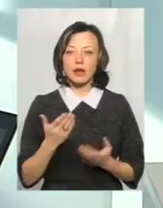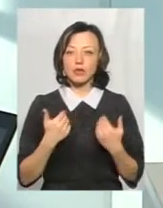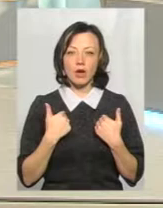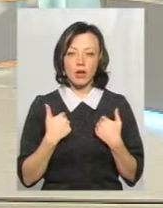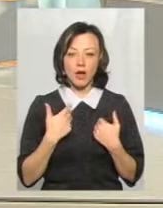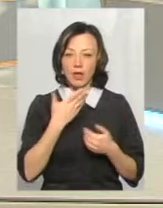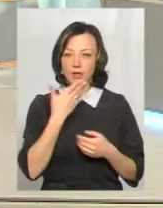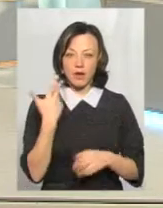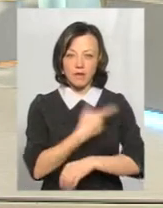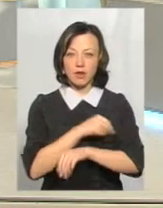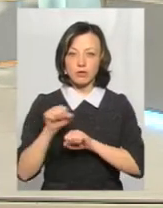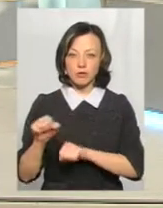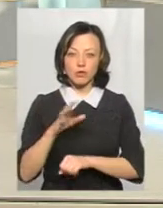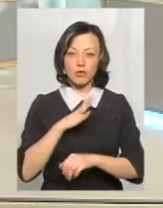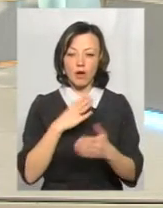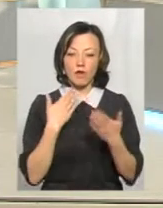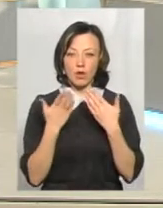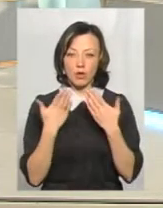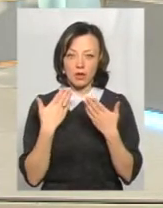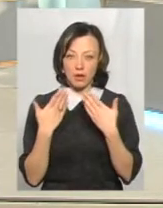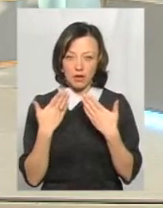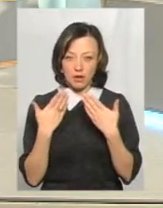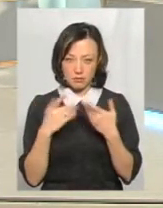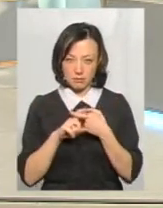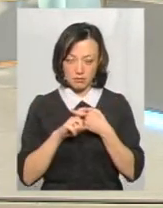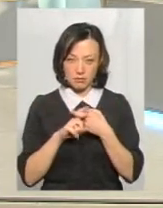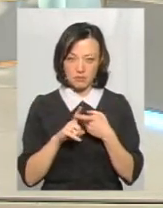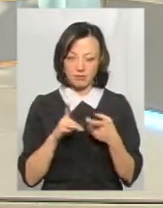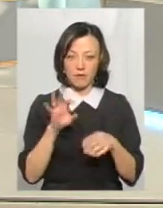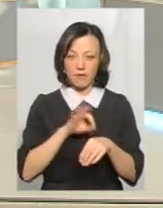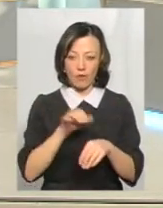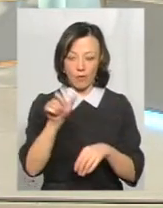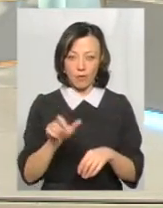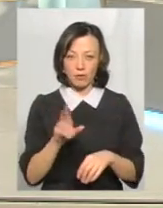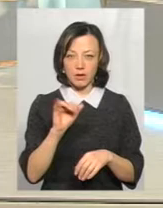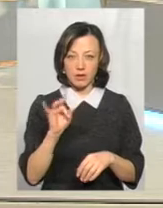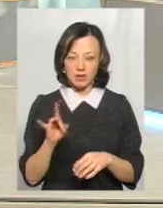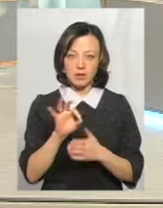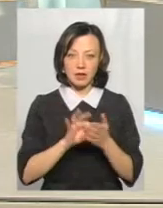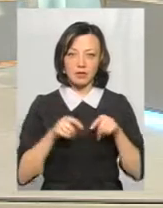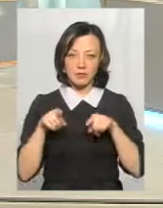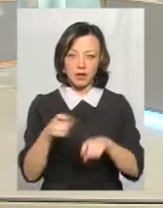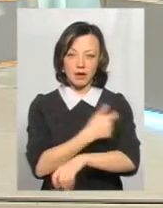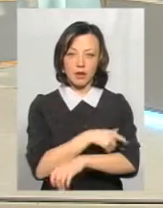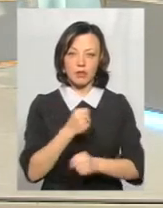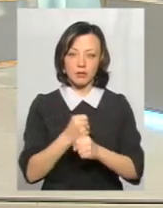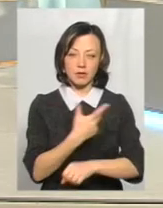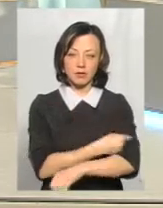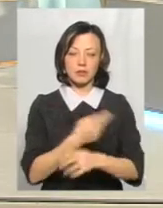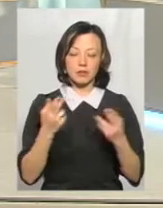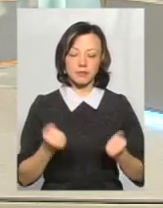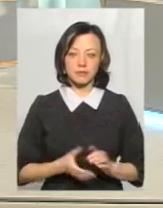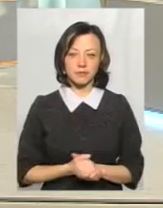вакцинована від корі, але була у контакті з хворим, то мені треба зразу бігти до лікарні і робити вакцину. Бажано